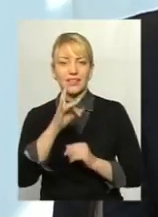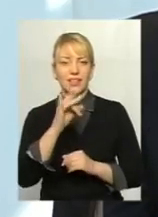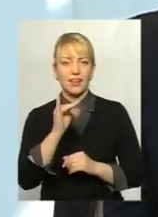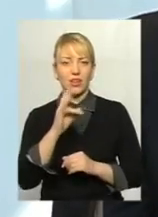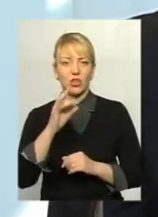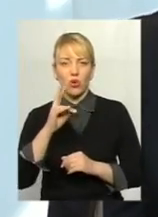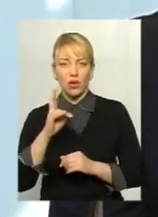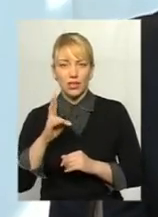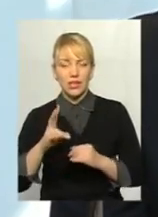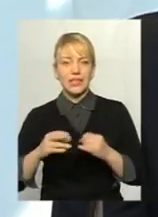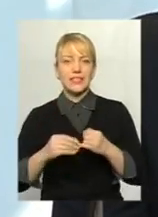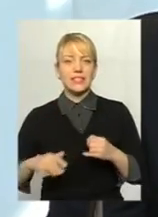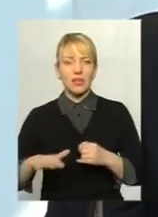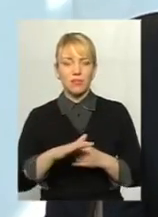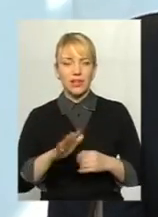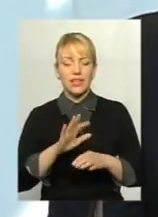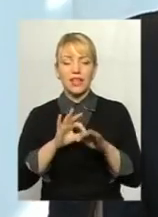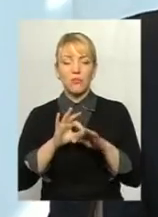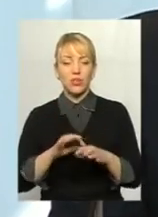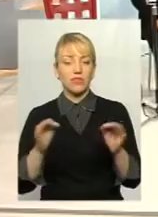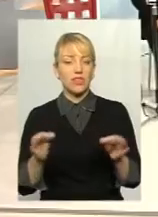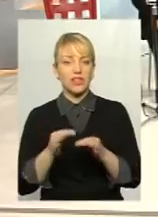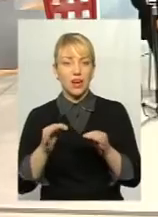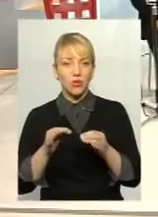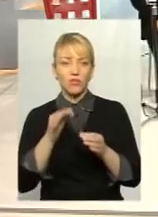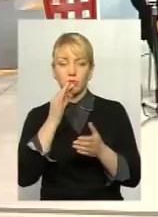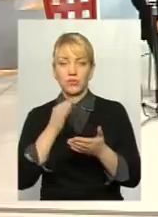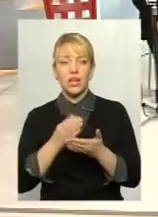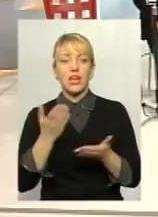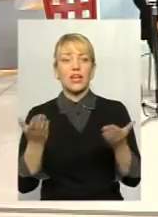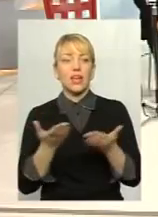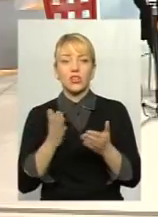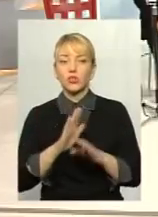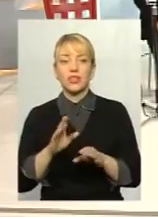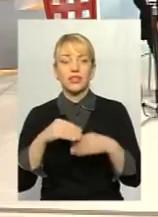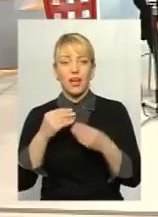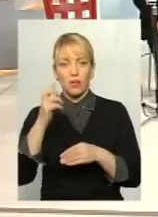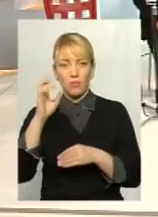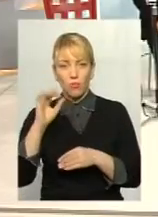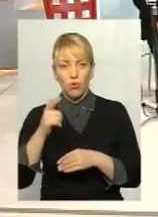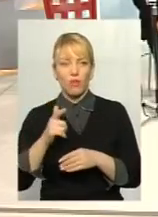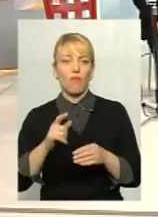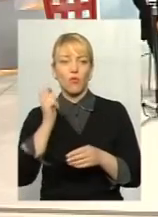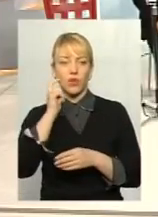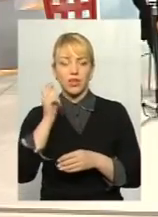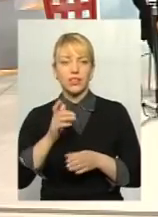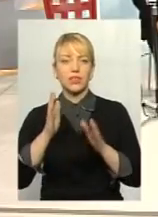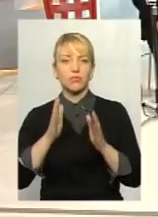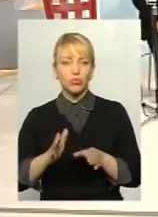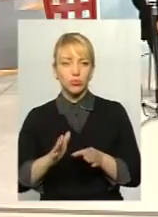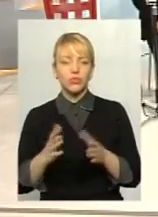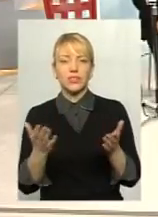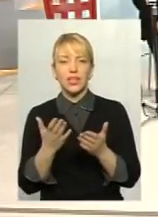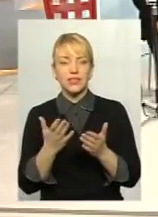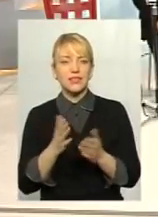поніщені ніякої відповідальності, якщо, не дай Бог, в Україні настануть дуже непередбачені наслідки. Бо аграрний